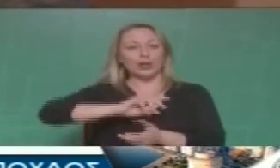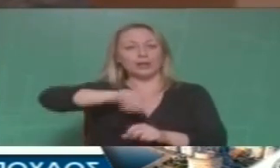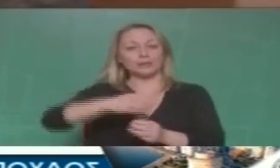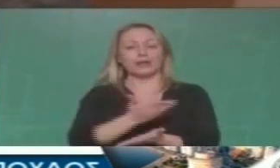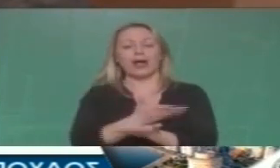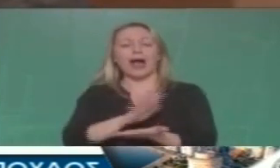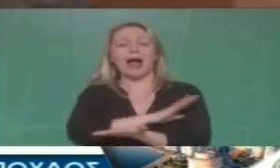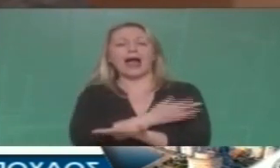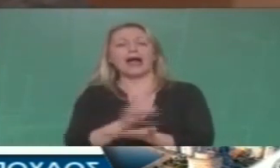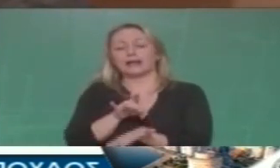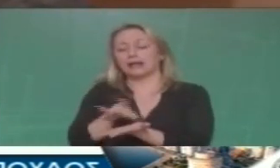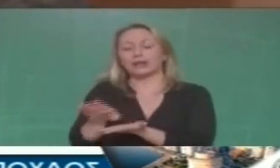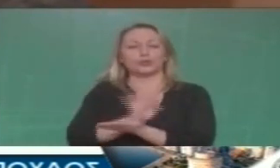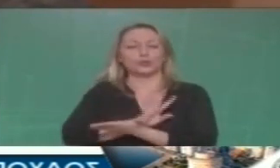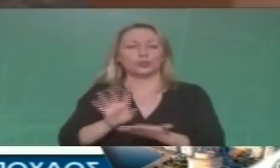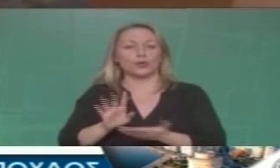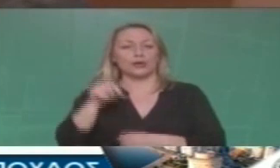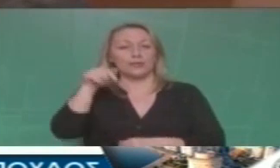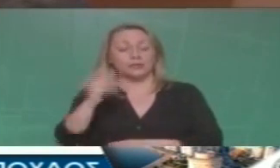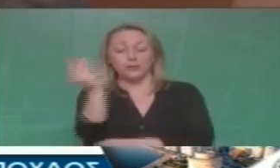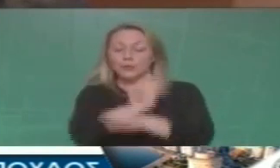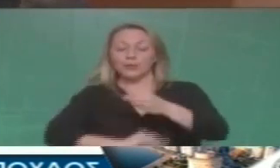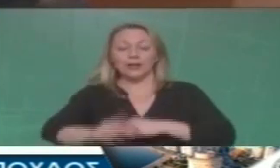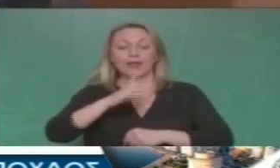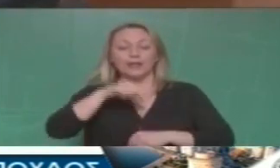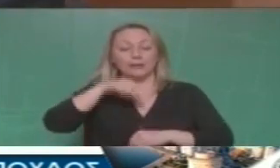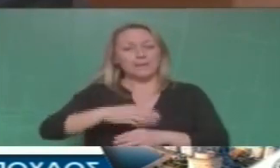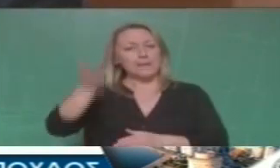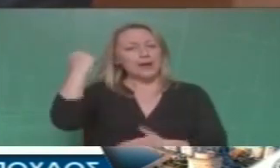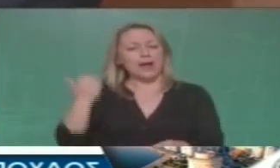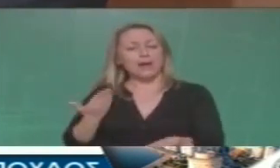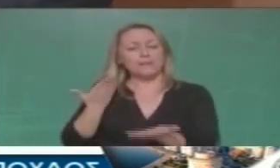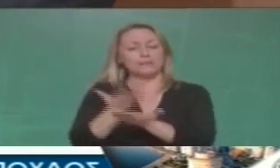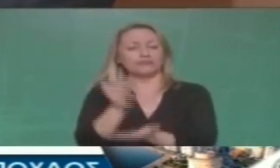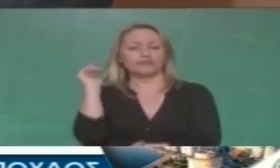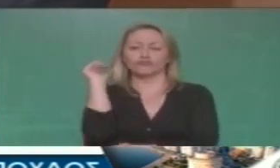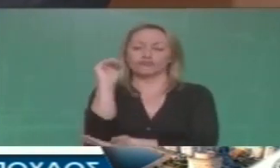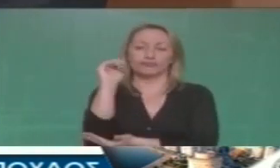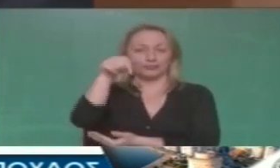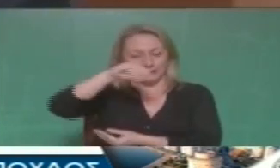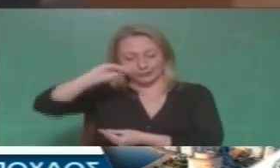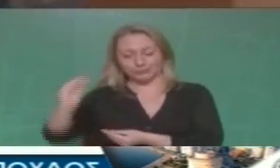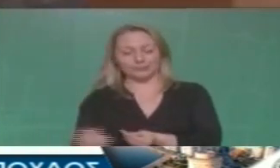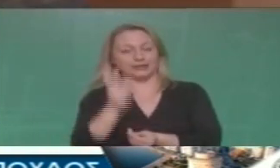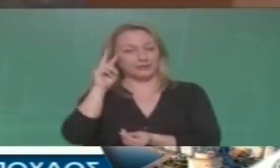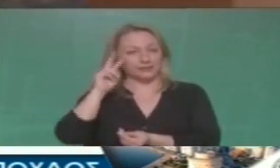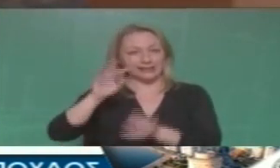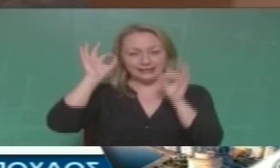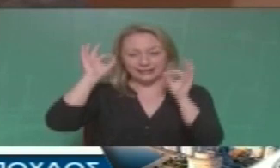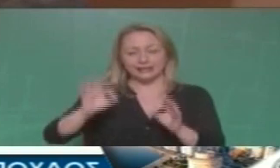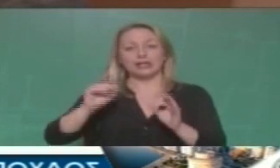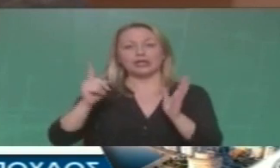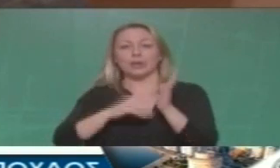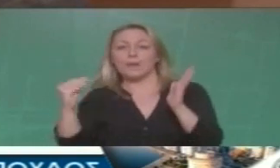ξεχαστεί να κυριαρχήσει δηλαδή από παντού η απέτηση παλιά που τώρα πια βγαίνει στην επιφάνεια και γίνεται πράξη και